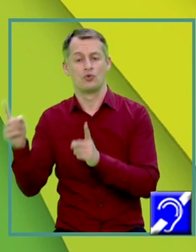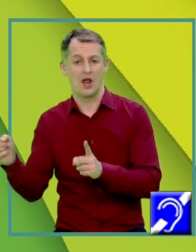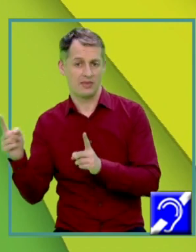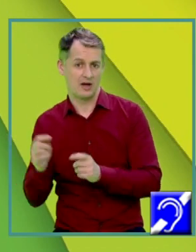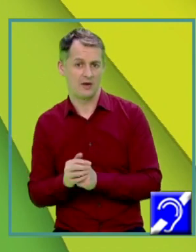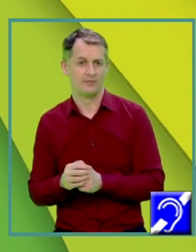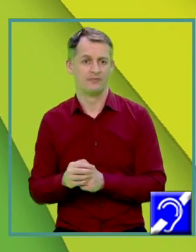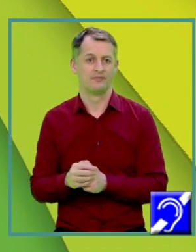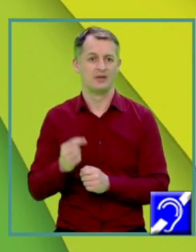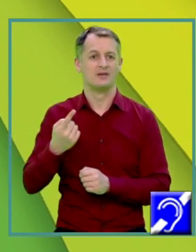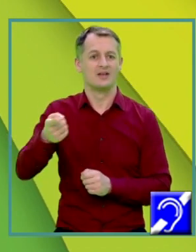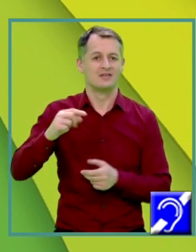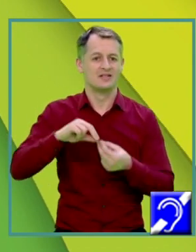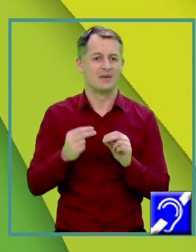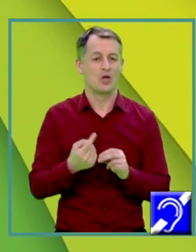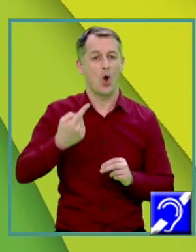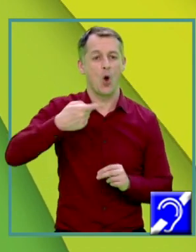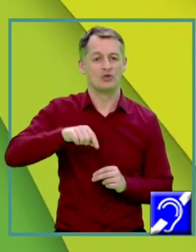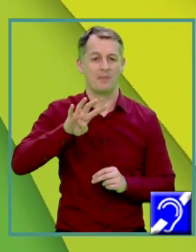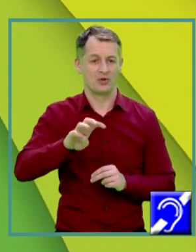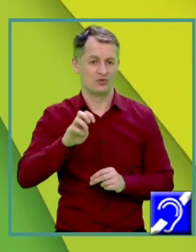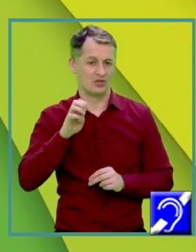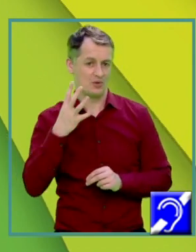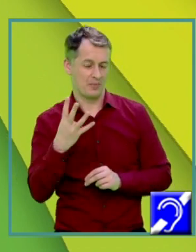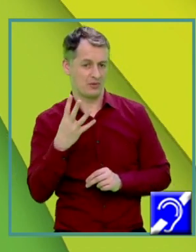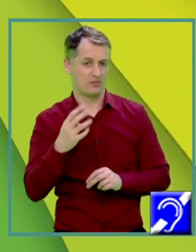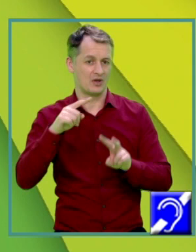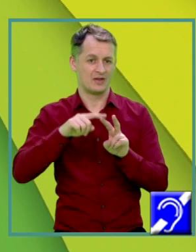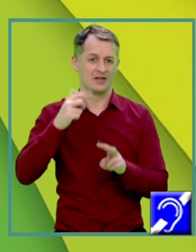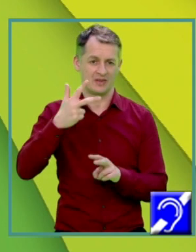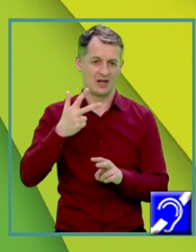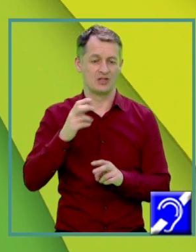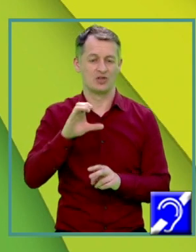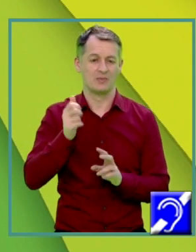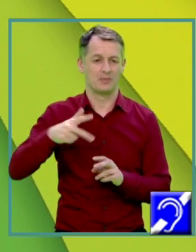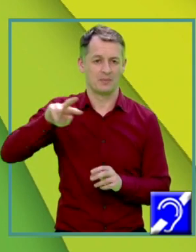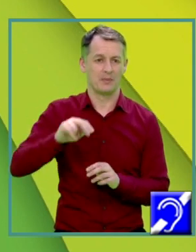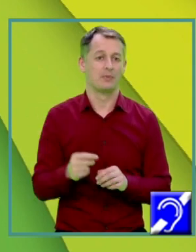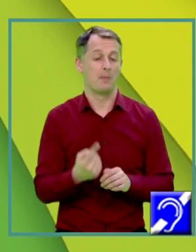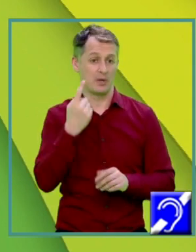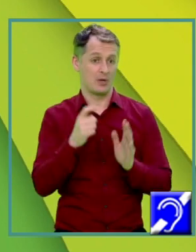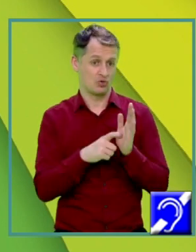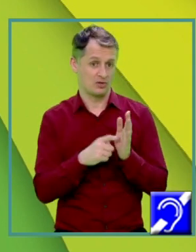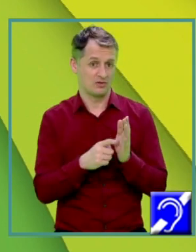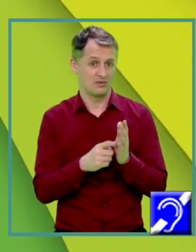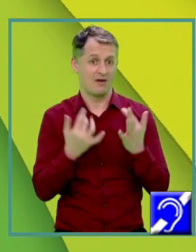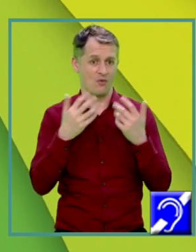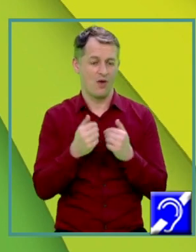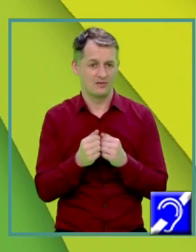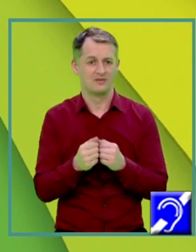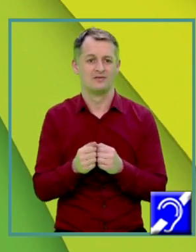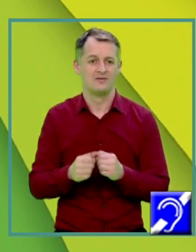radical din 3 centimetri pătrați Prima cerință Calculați area totală a